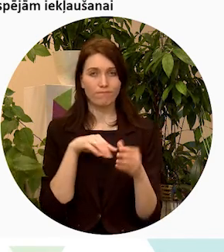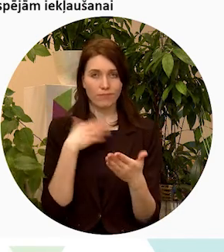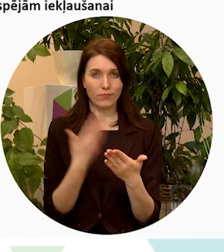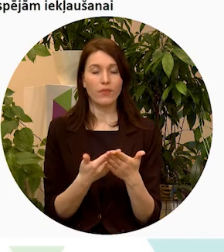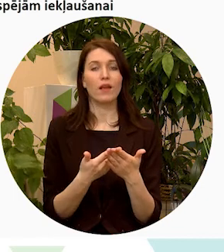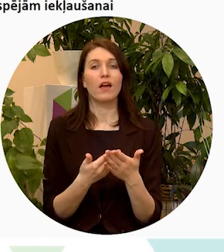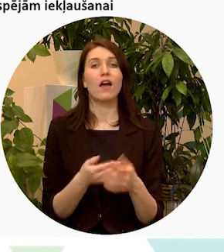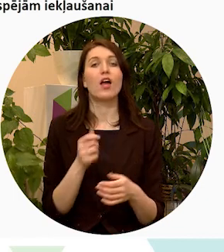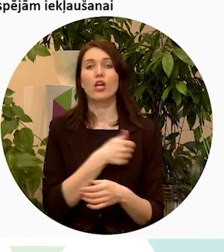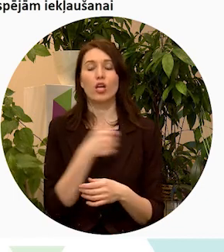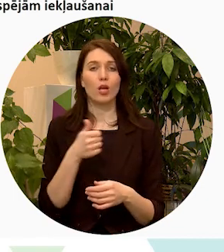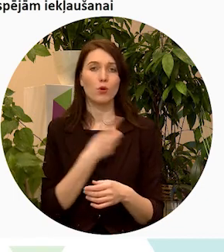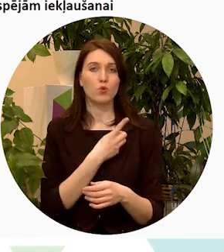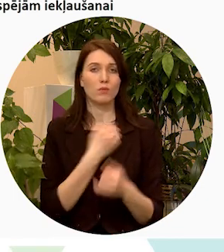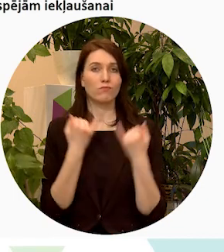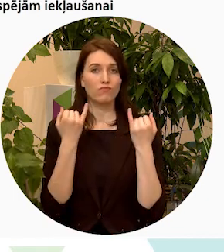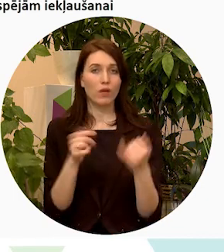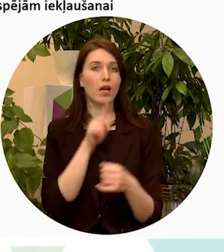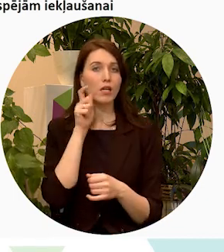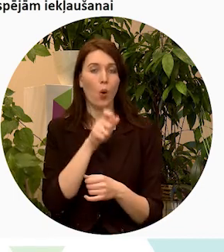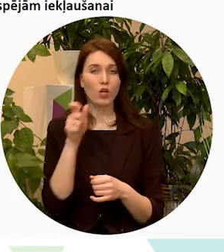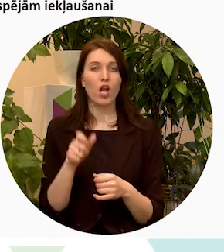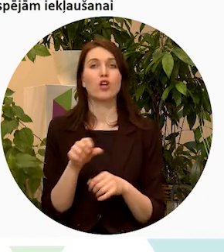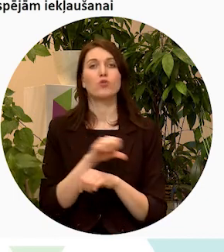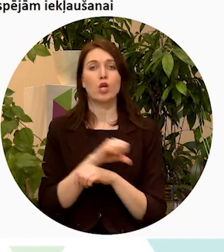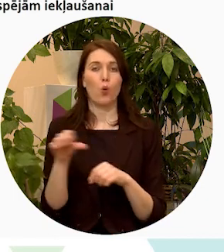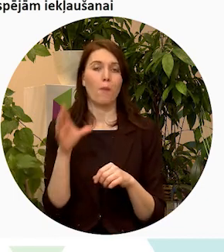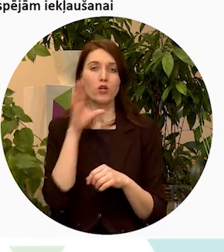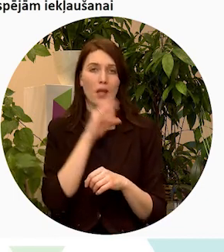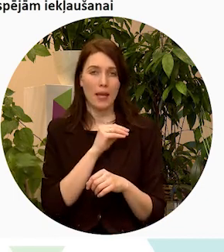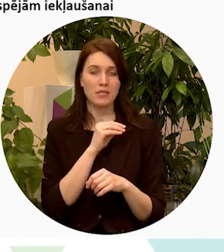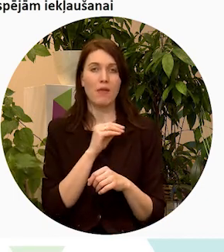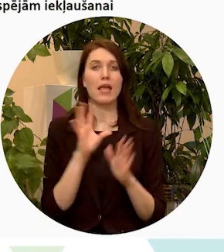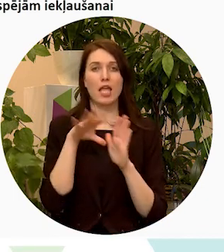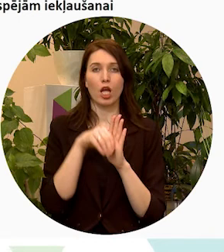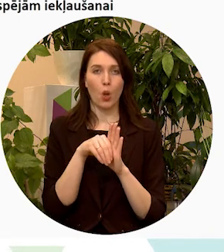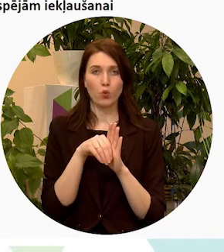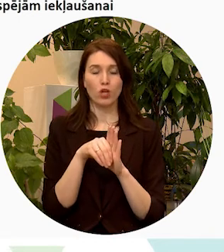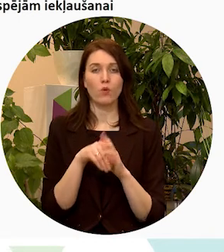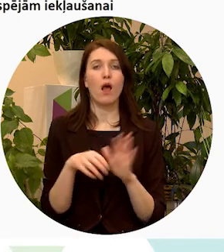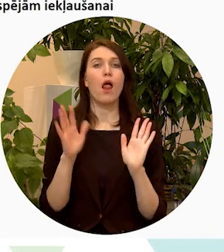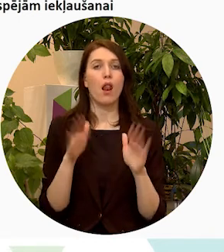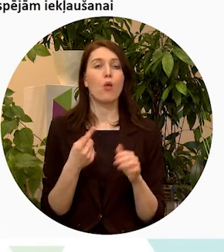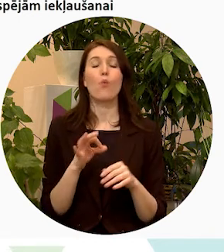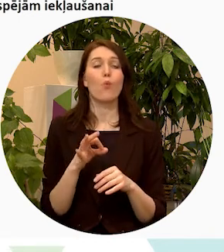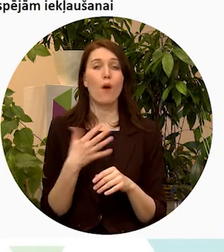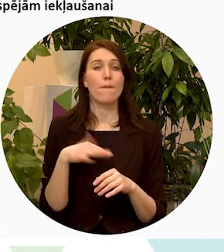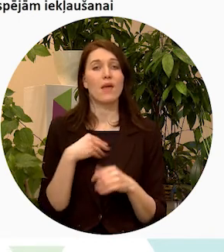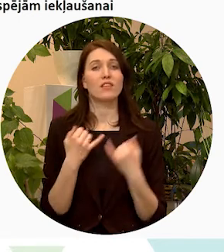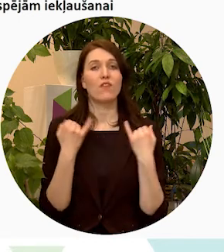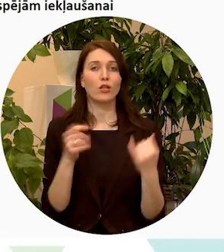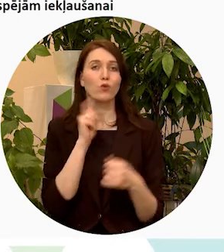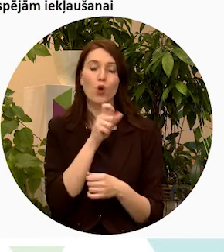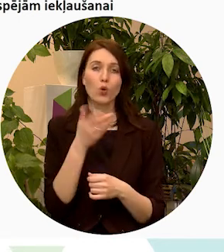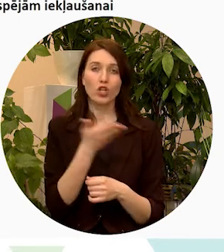īpaši pievērst uzmanību jauniešu ar ierobežotām iespējām iekļaušanai. Ko mēs veltītu